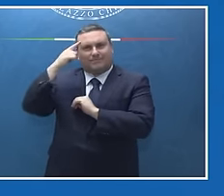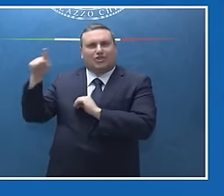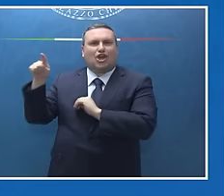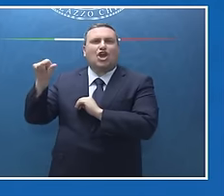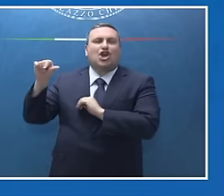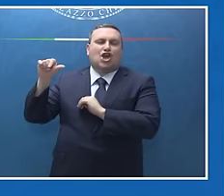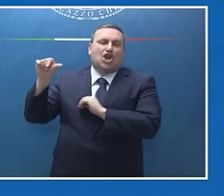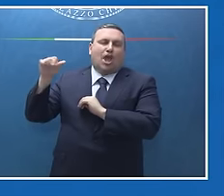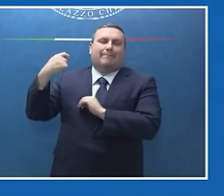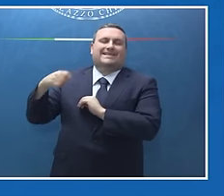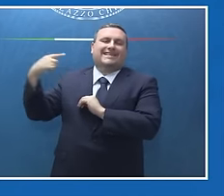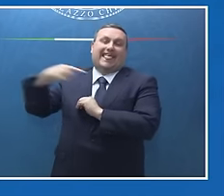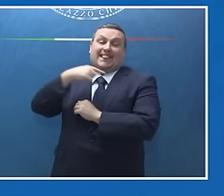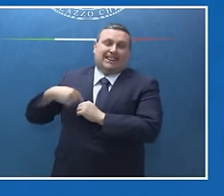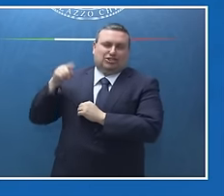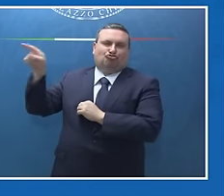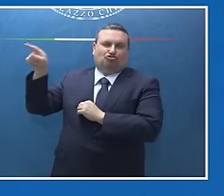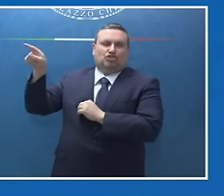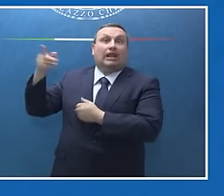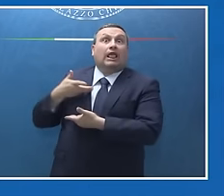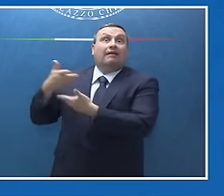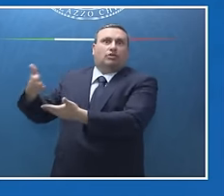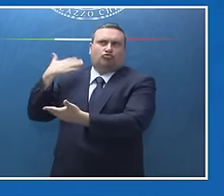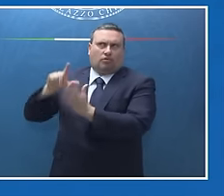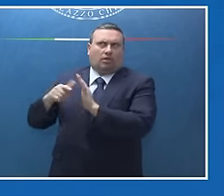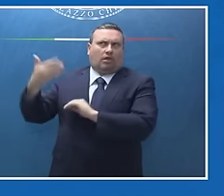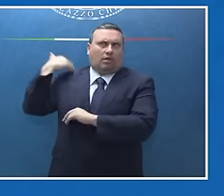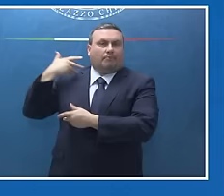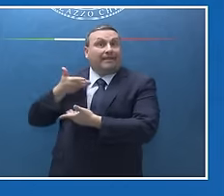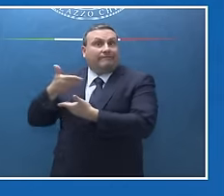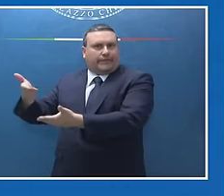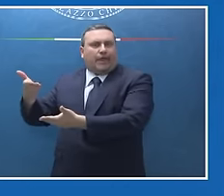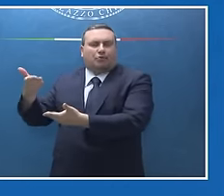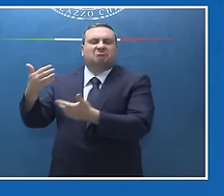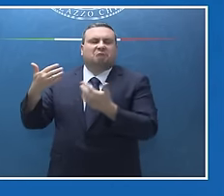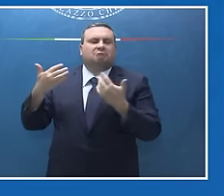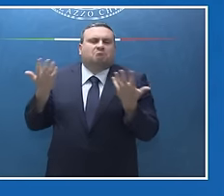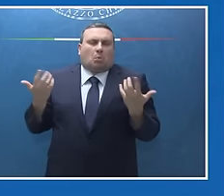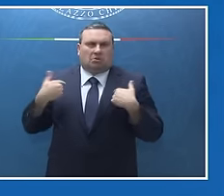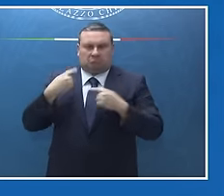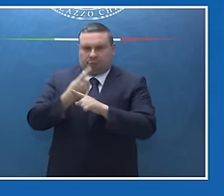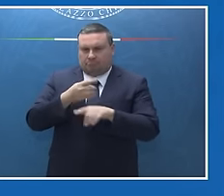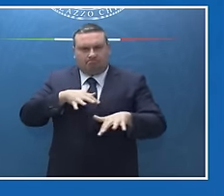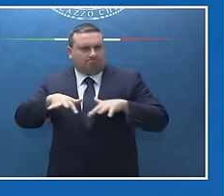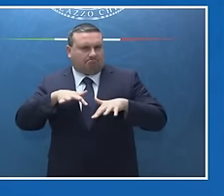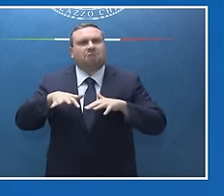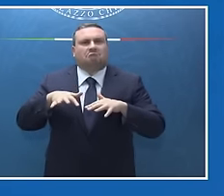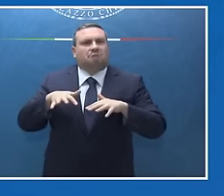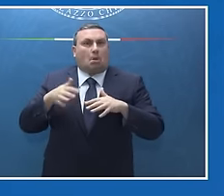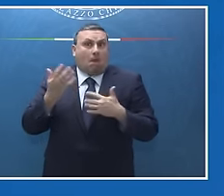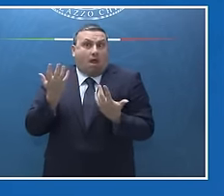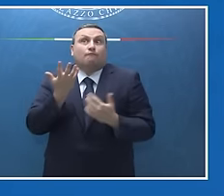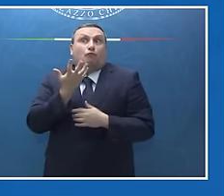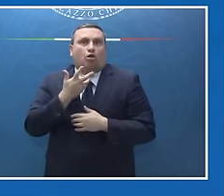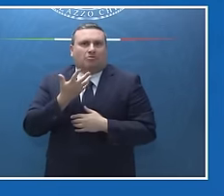Xi Jinping già da diverso tempo. Per quello che riguarda il